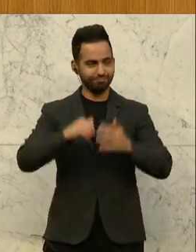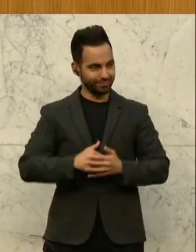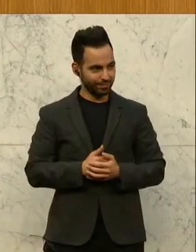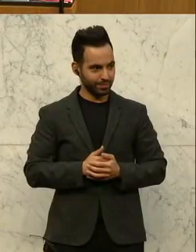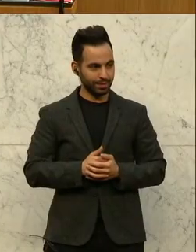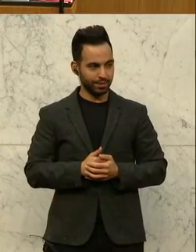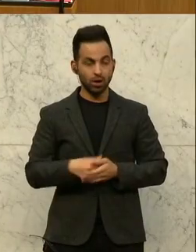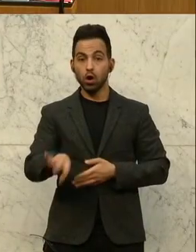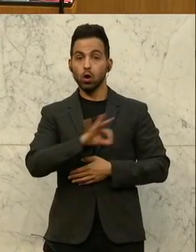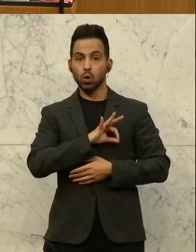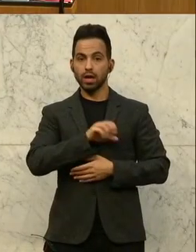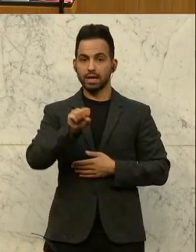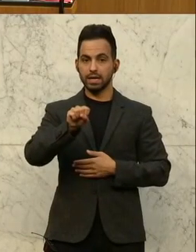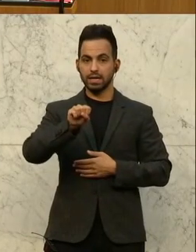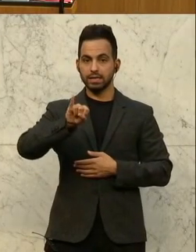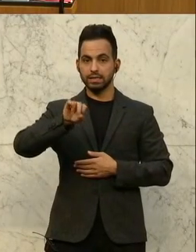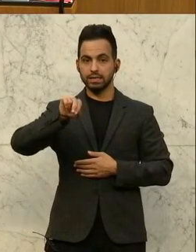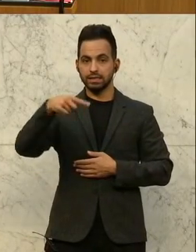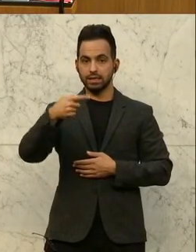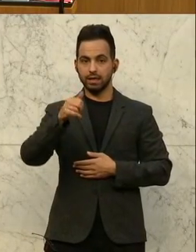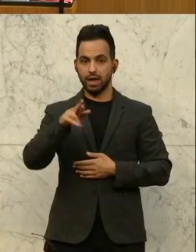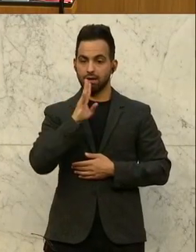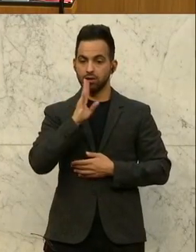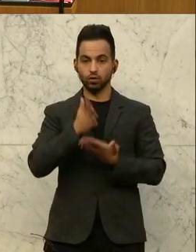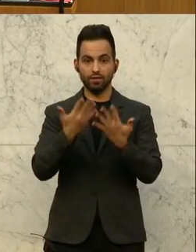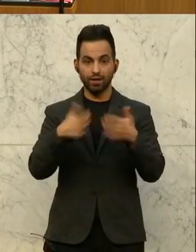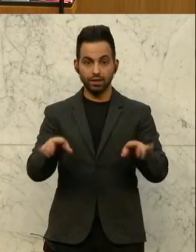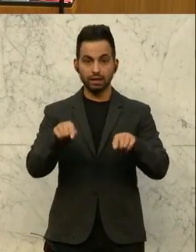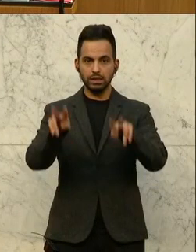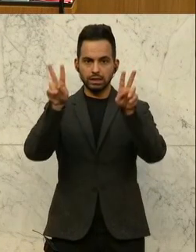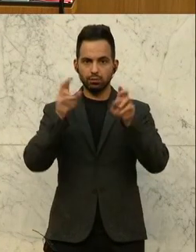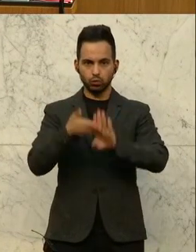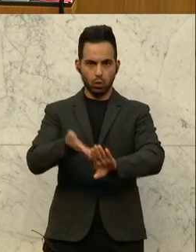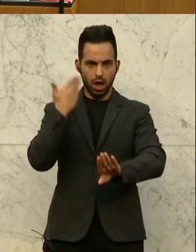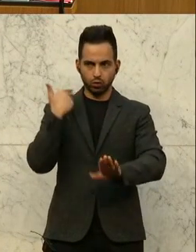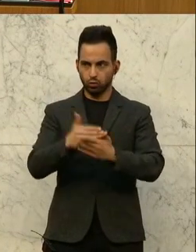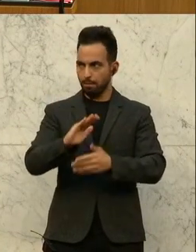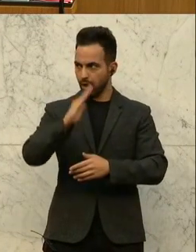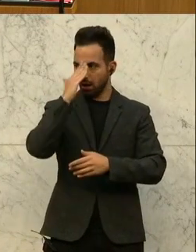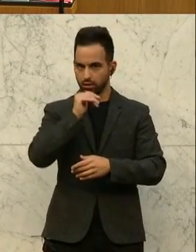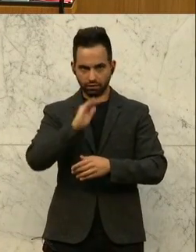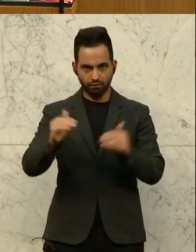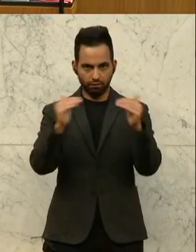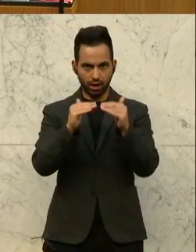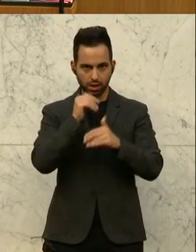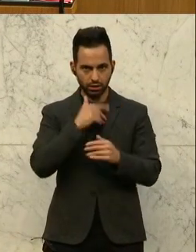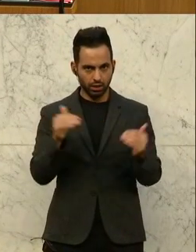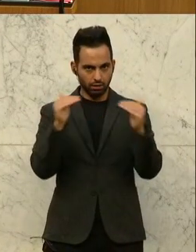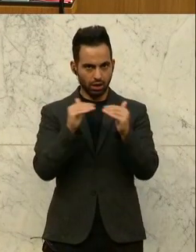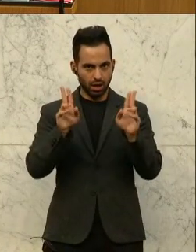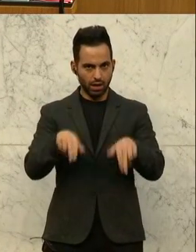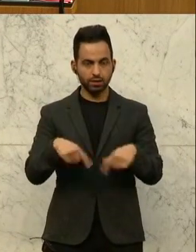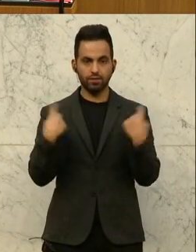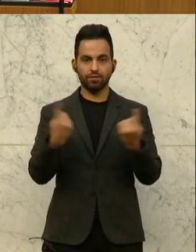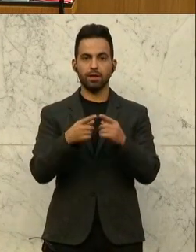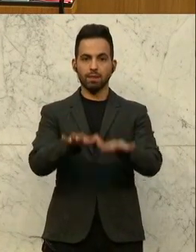Kollege Singer hat es ausgeführt, seit langer Zeit ist uns ein Thema bekannt, das wirklich ziemlich ungerecht und unfair ist. darauf haben uns die